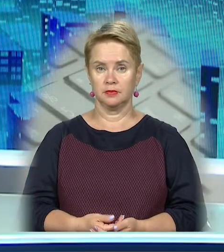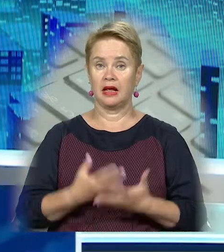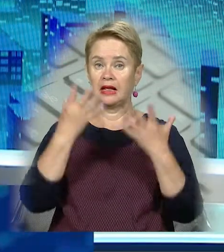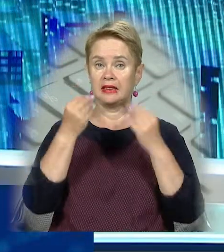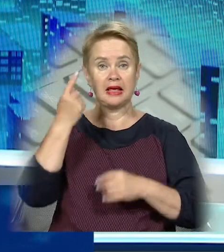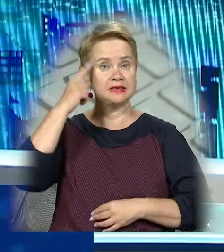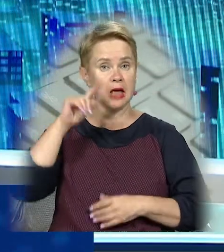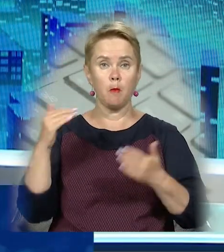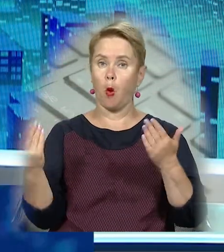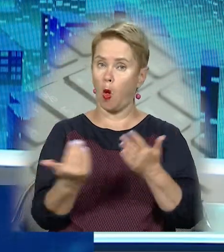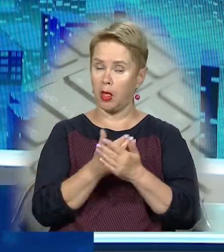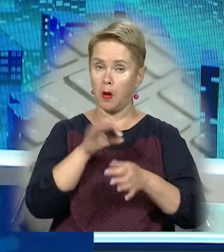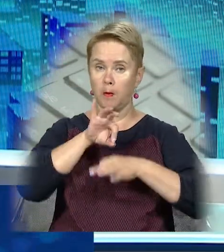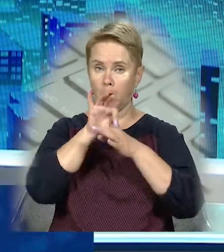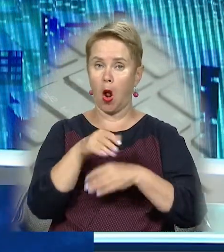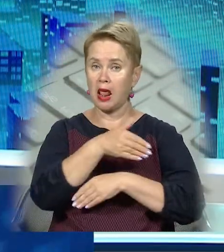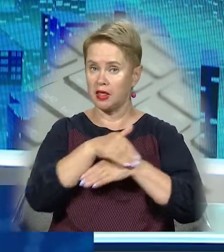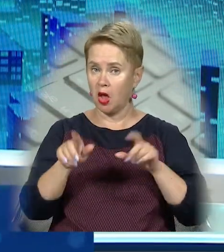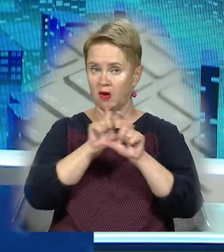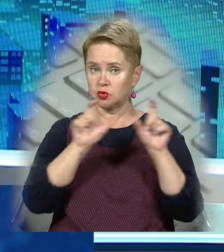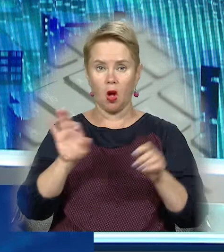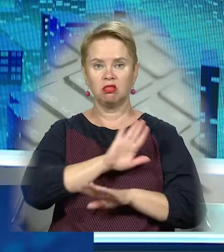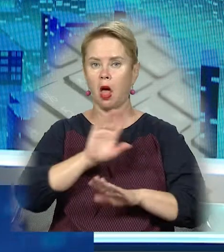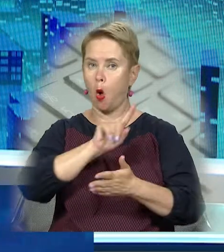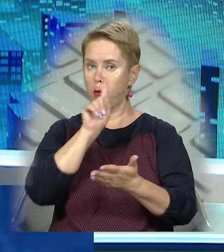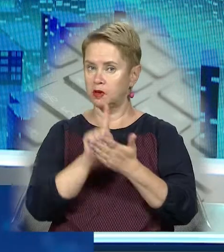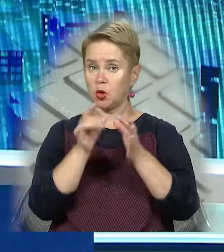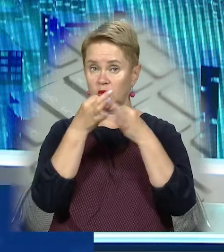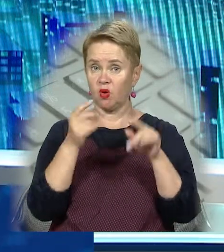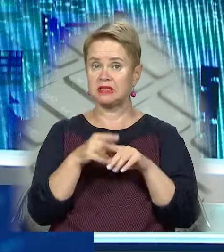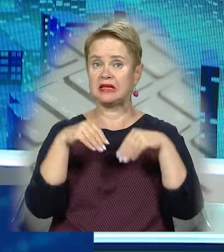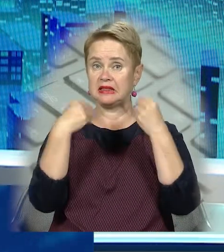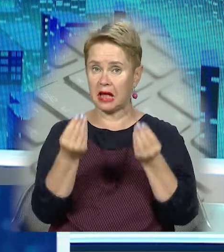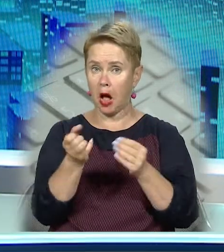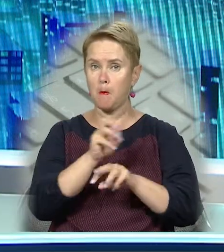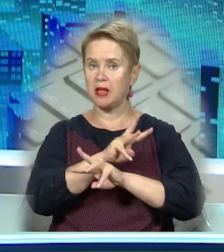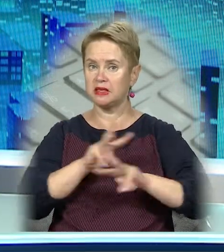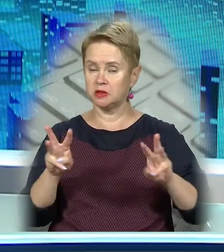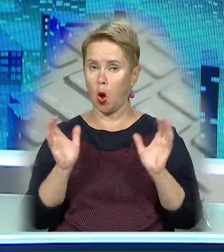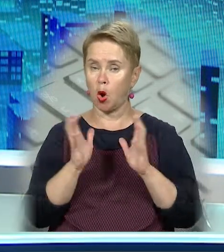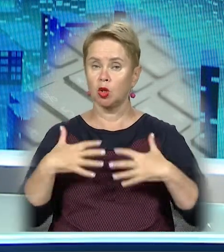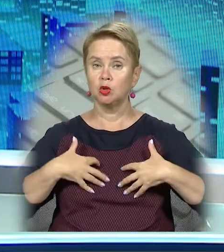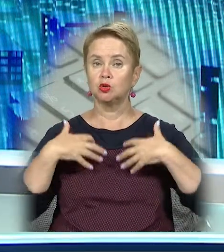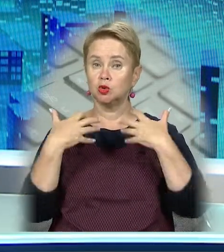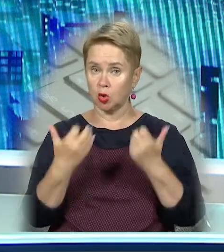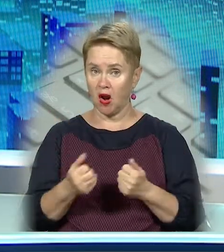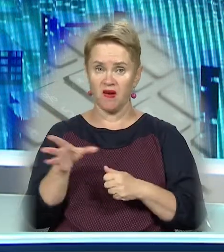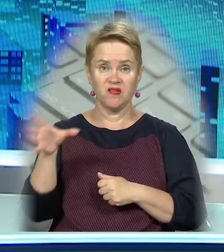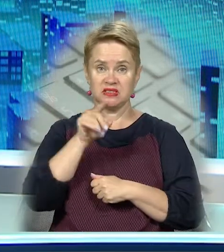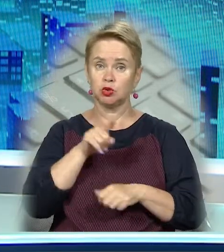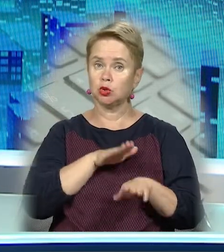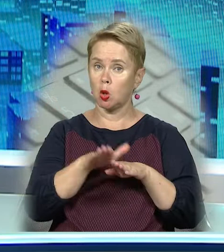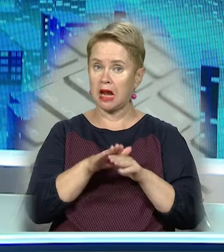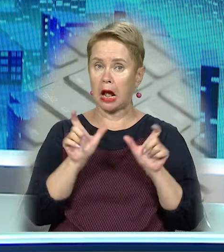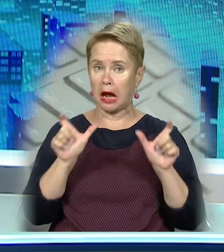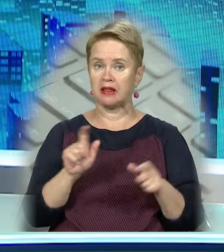День знань по-новому. Проводити лінійки в школах не обов'язково дозвіл на це дали аж в Міністерстві охорони здоров'я. Все, аби